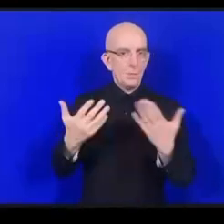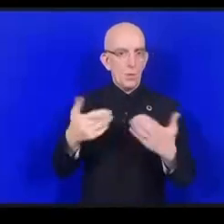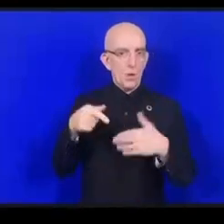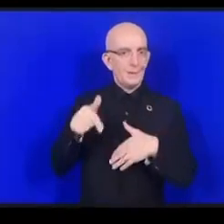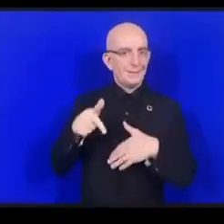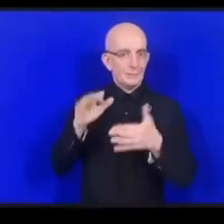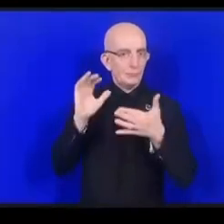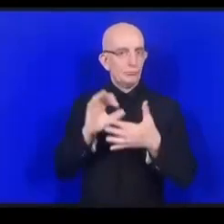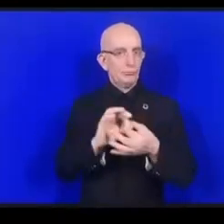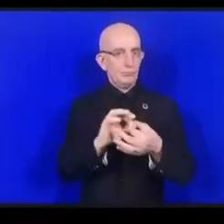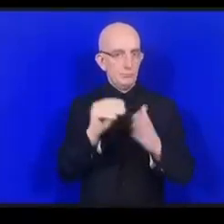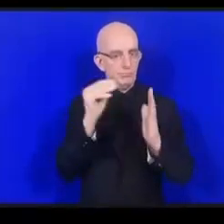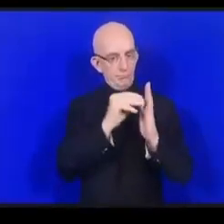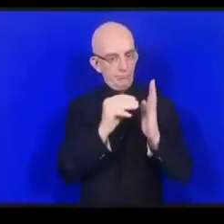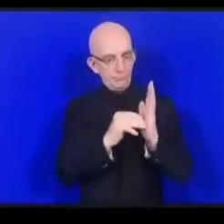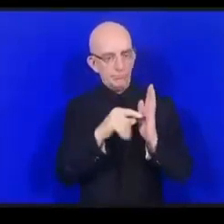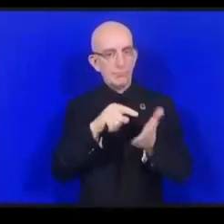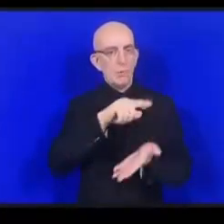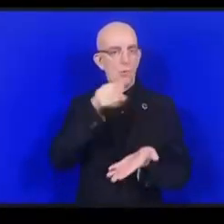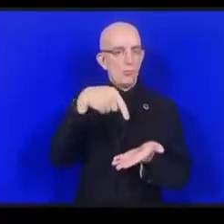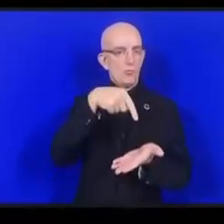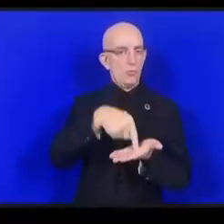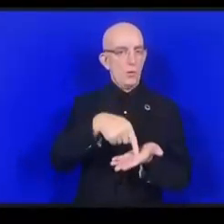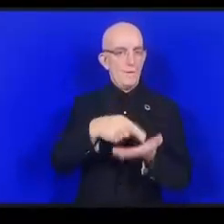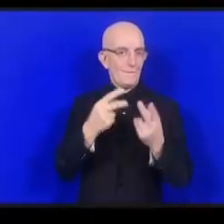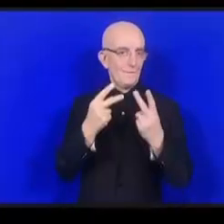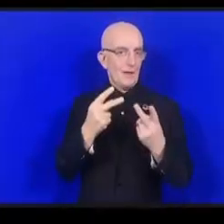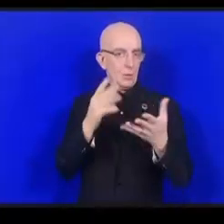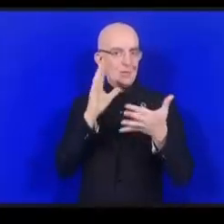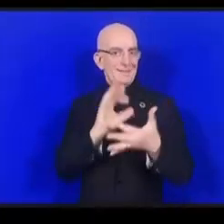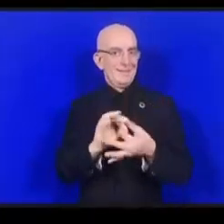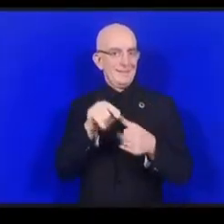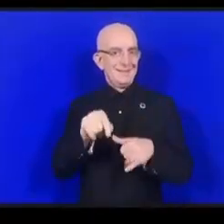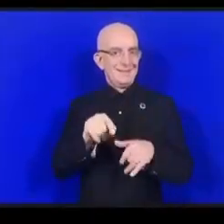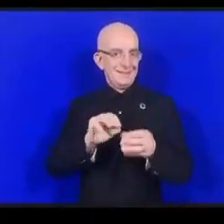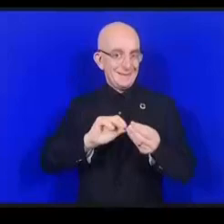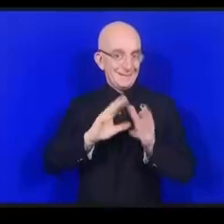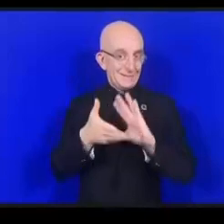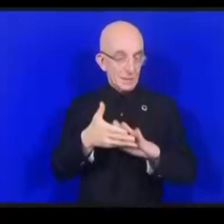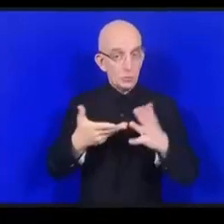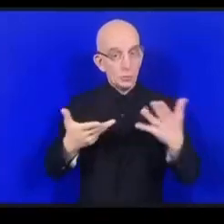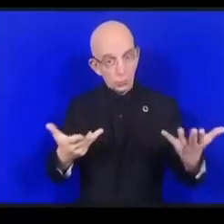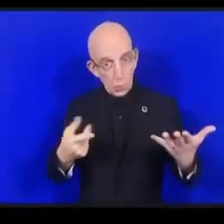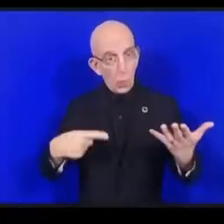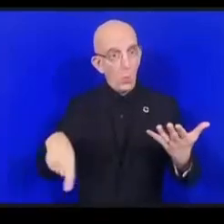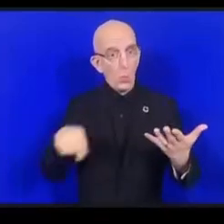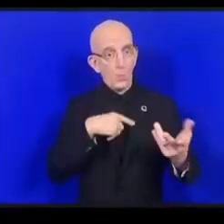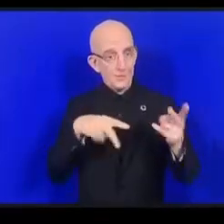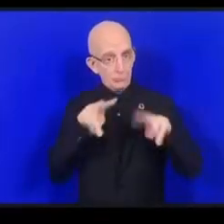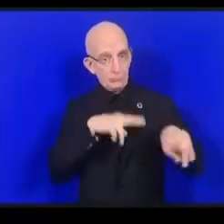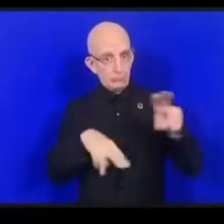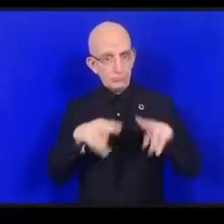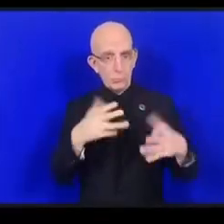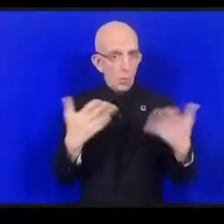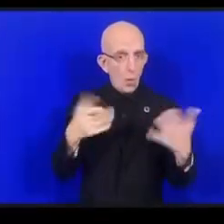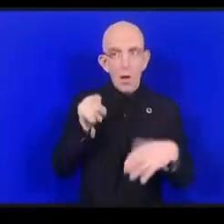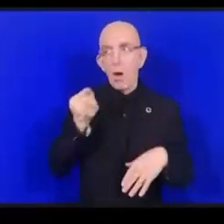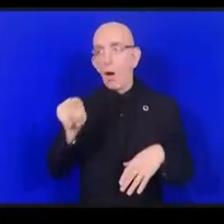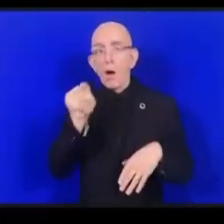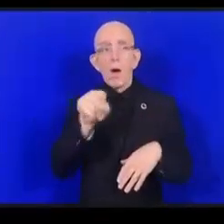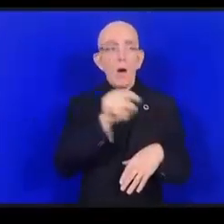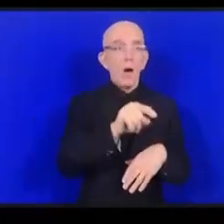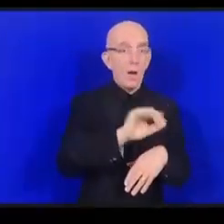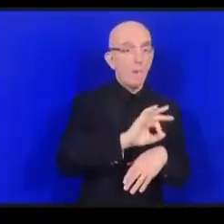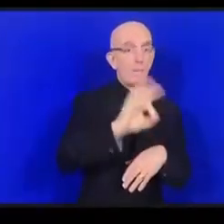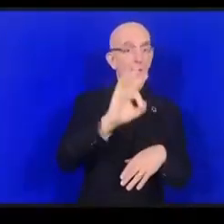أفضل الممارسات التي يجب أن نعتمدها إذا كان لنا أن نتفاعل